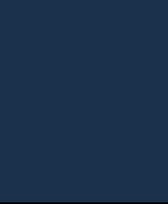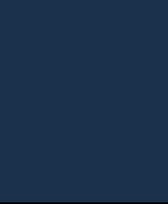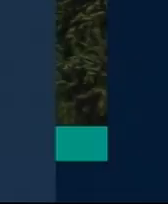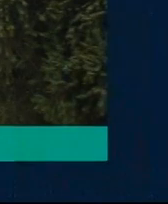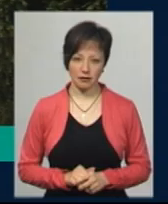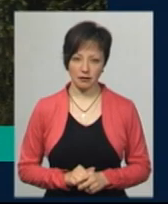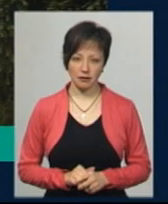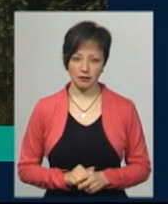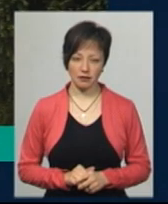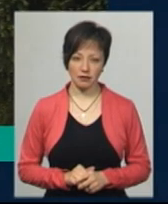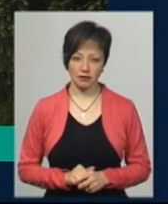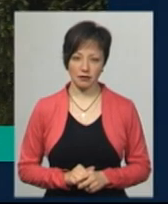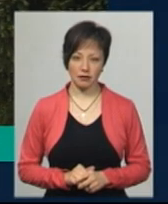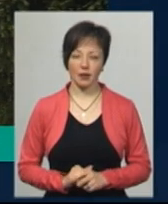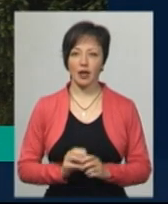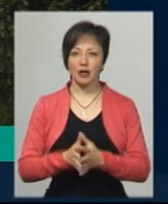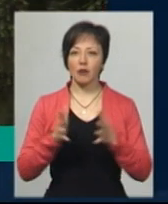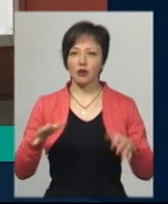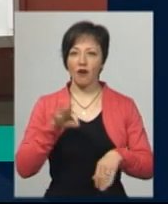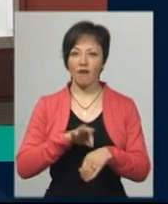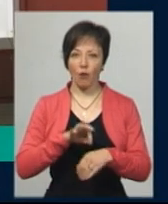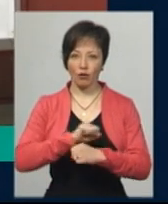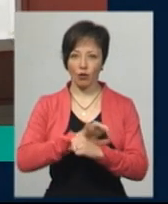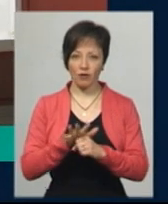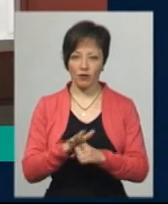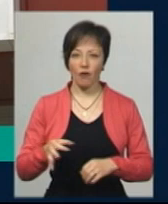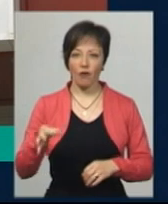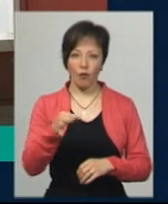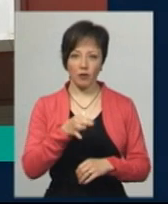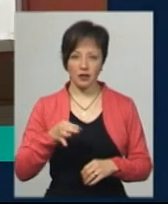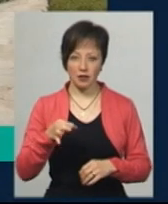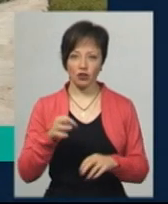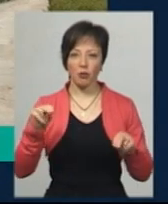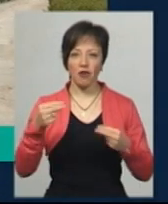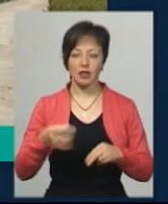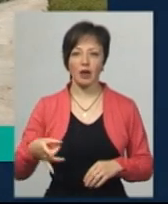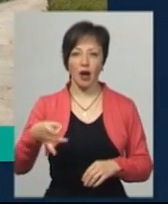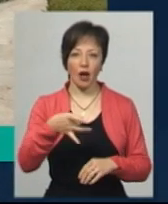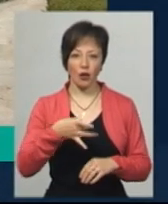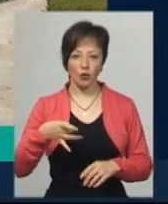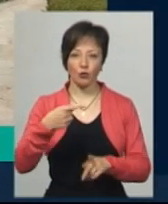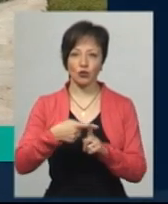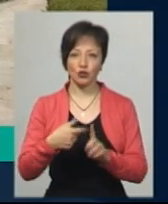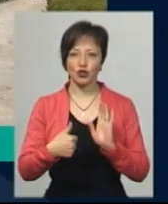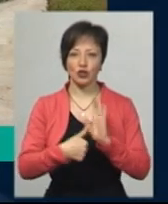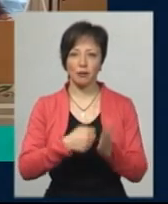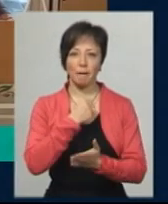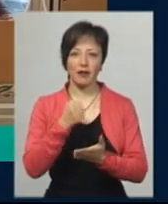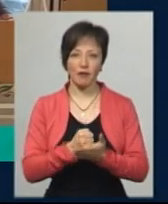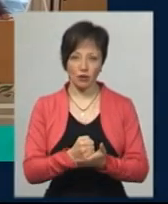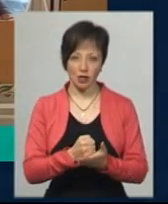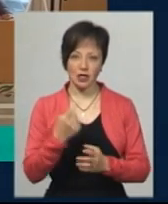Музика Найбільше хворих на ковід-19 в області. Чемеровецький район плюс 6 підтверджень за добу.